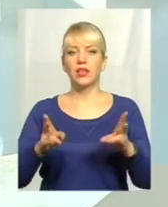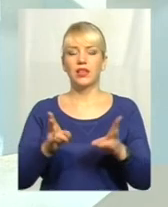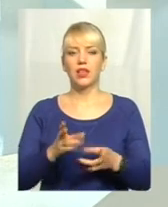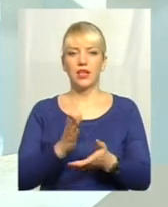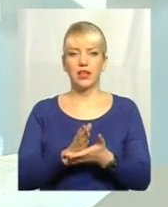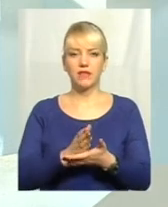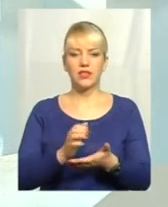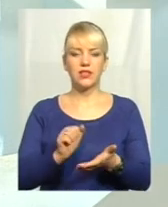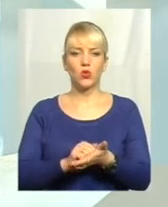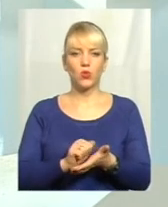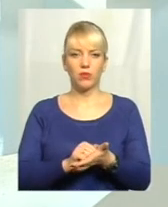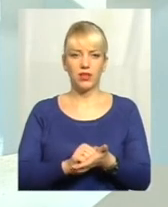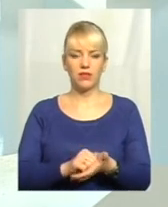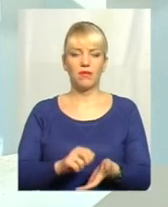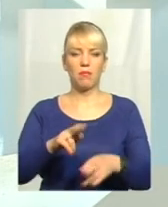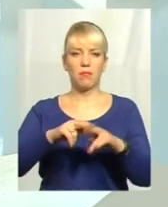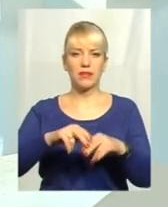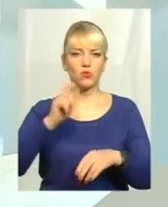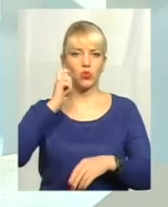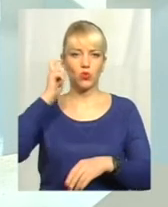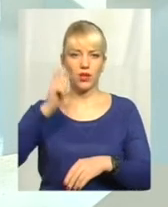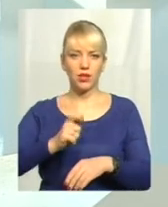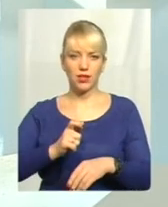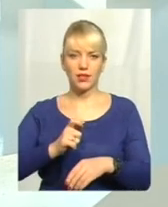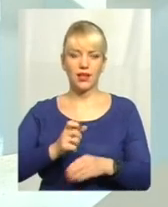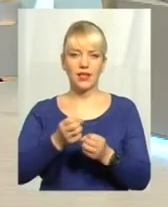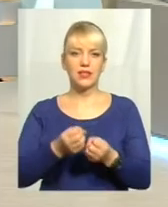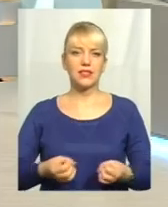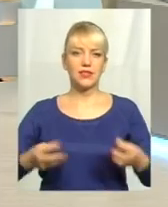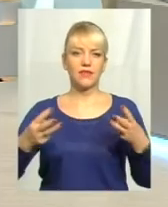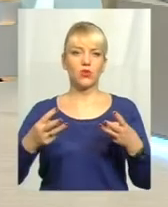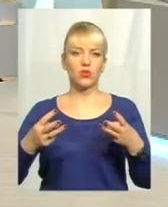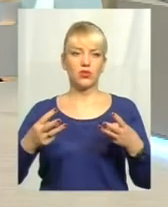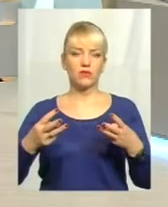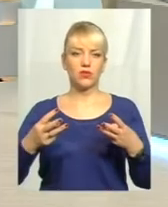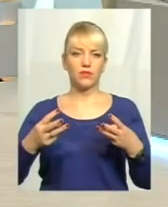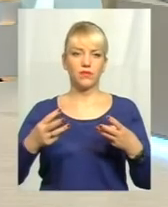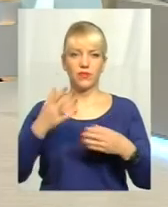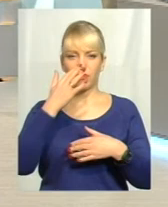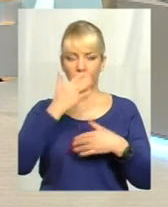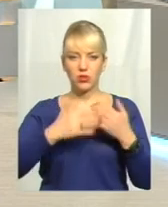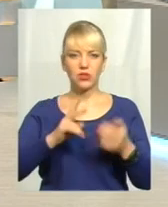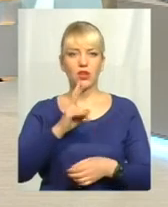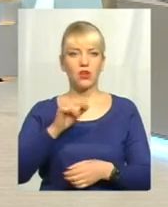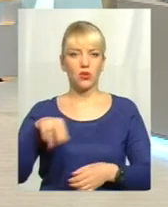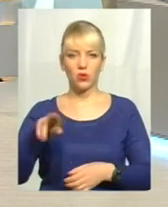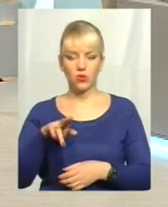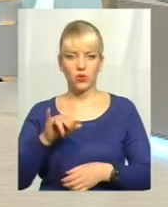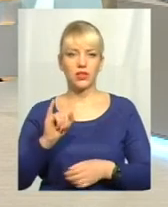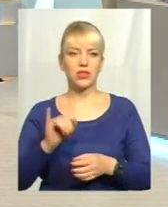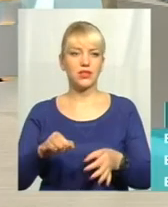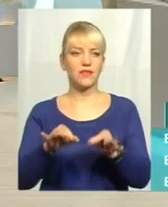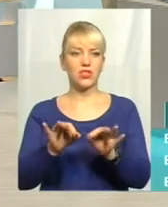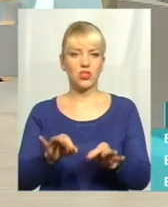пакету документів, тобто, це паспорт український, це свідоцтво про перепрошен дефікаційний код, і, звичайно,